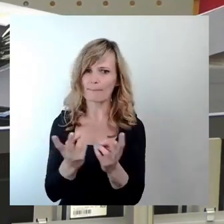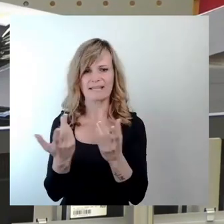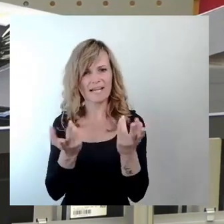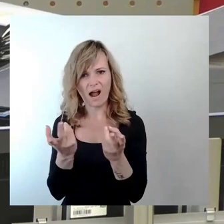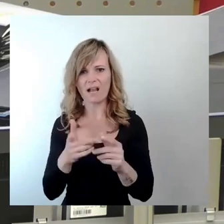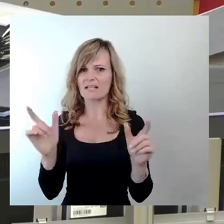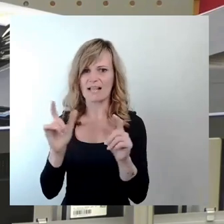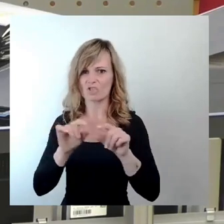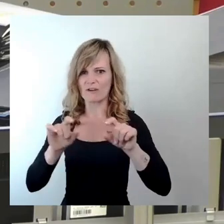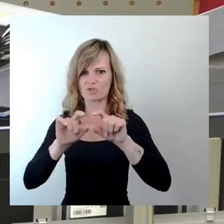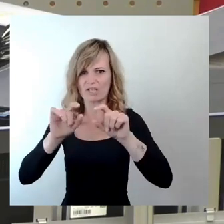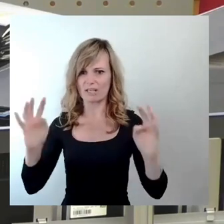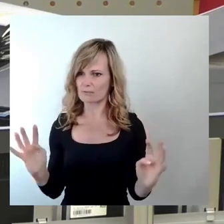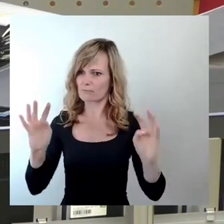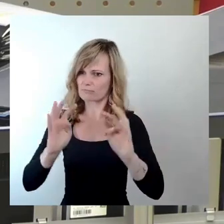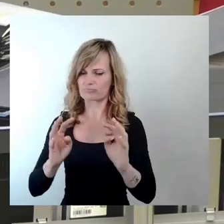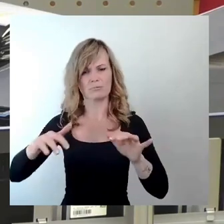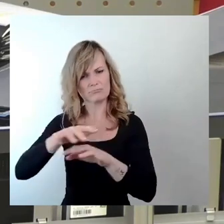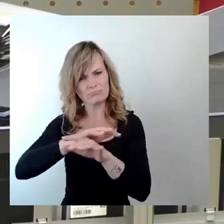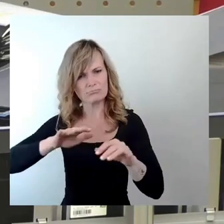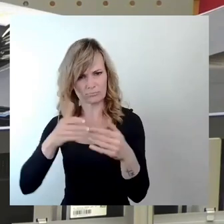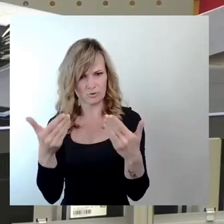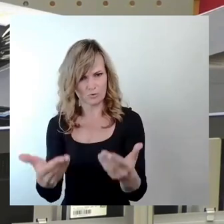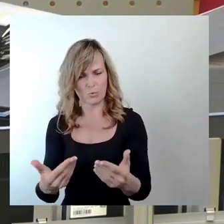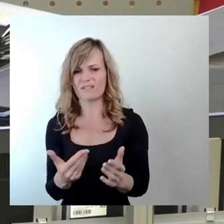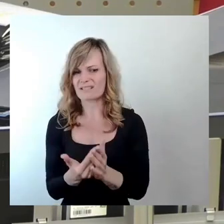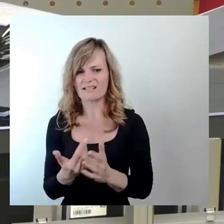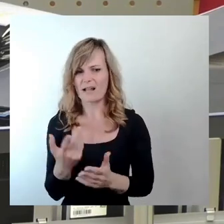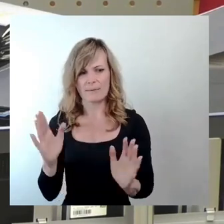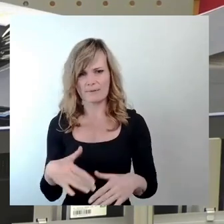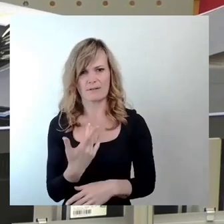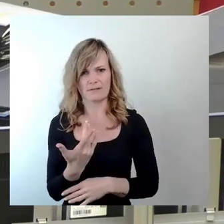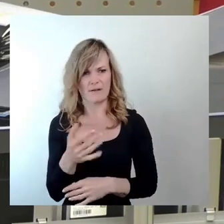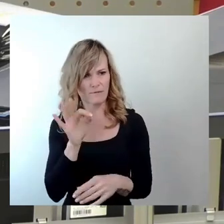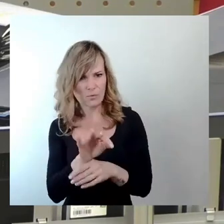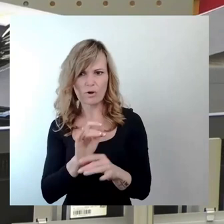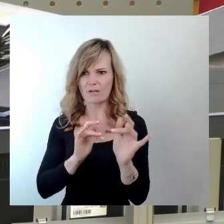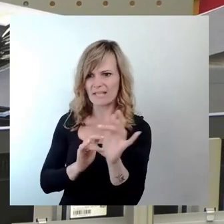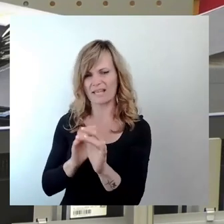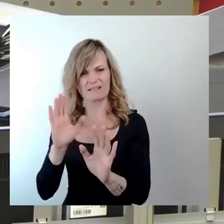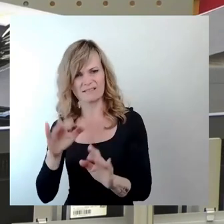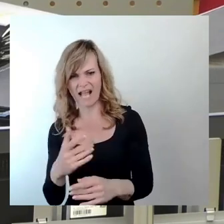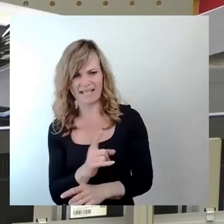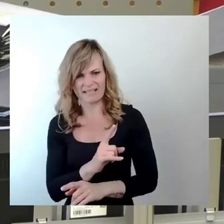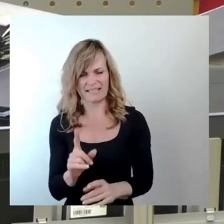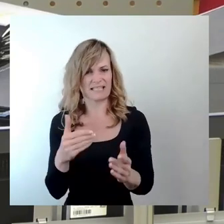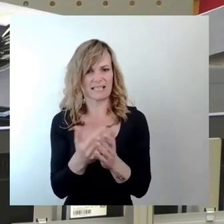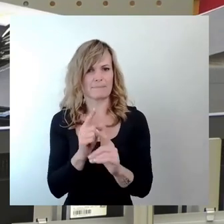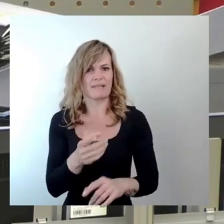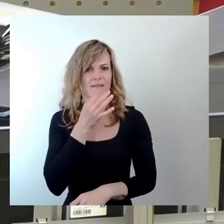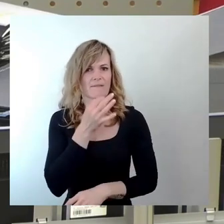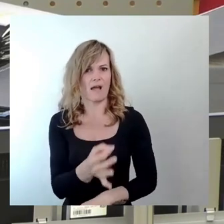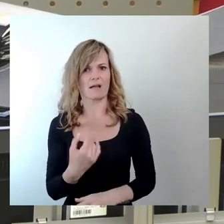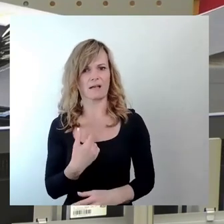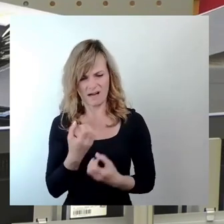Also von daher ist es eigentlich gar keine Frage, ob man für oder gegen den Erhalt dieser Sportstätte ist. Man ist natürlich dafür. Also wir brauchen, glaube ich, nicht